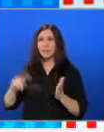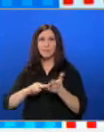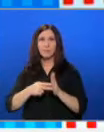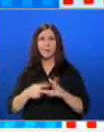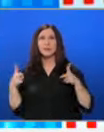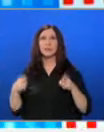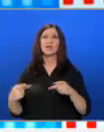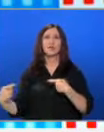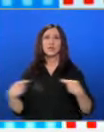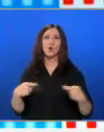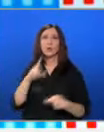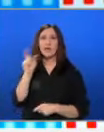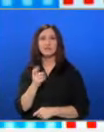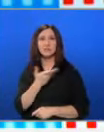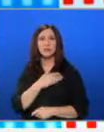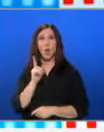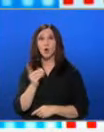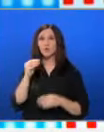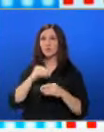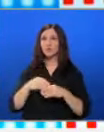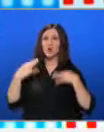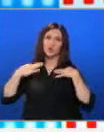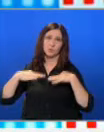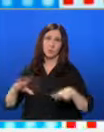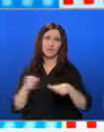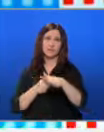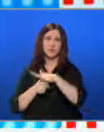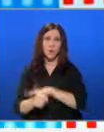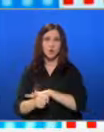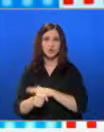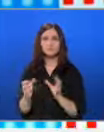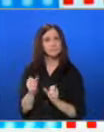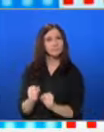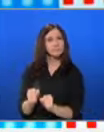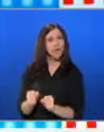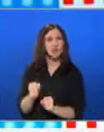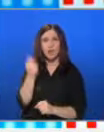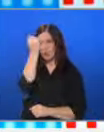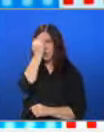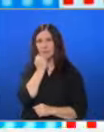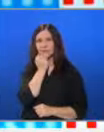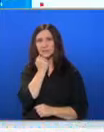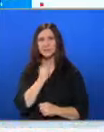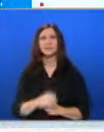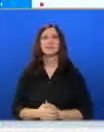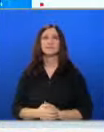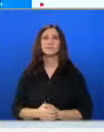прекратяване на огъня в явицата Газа, който включва и освобождаване на заложниците, държани от Хамас.